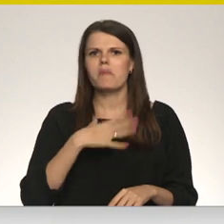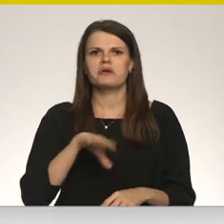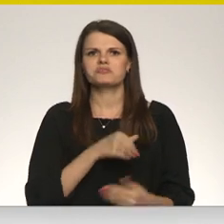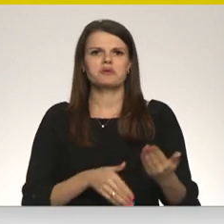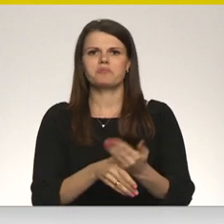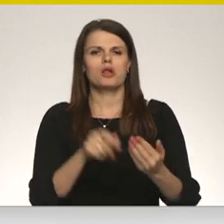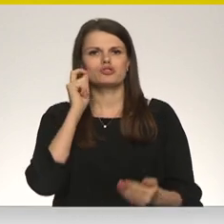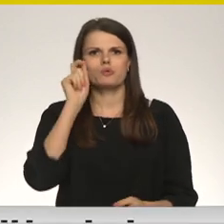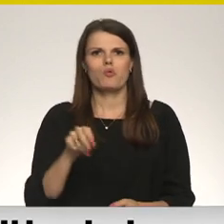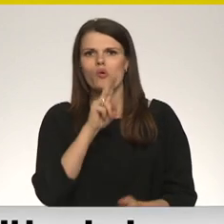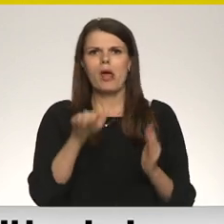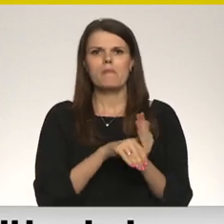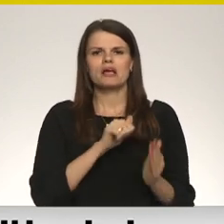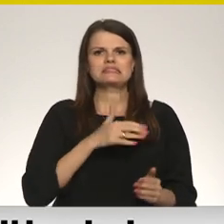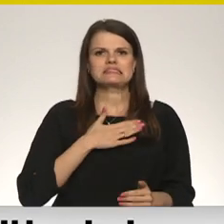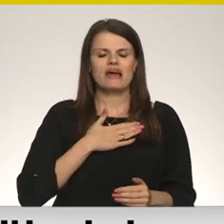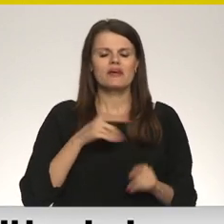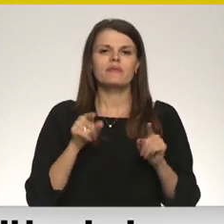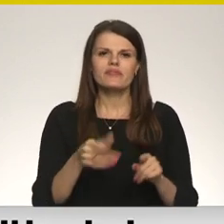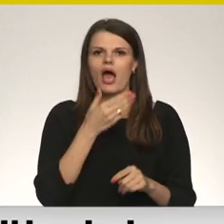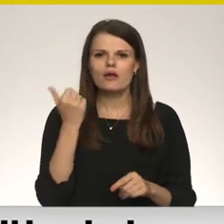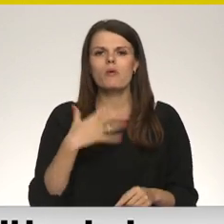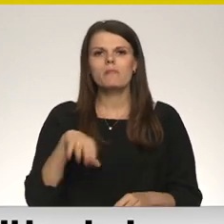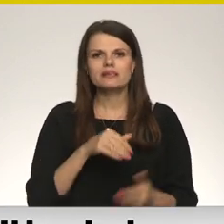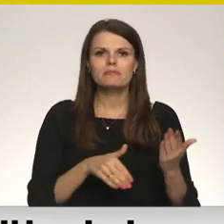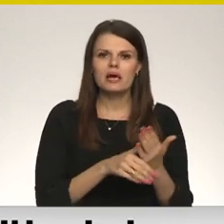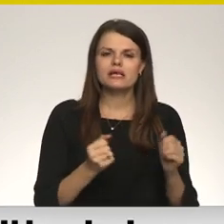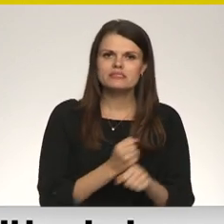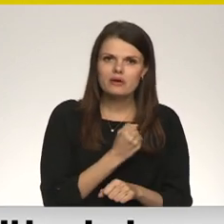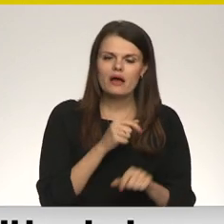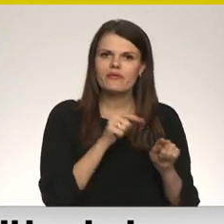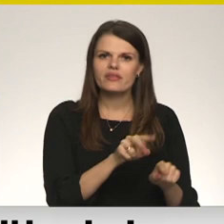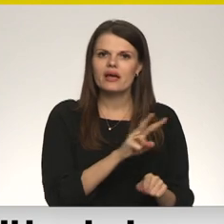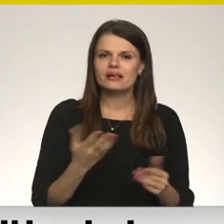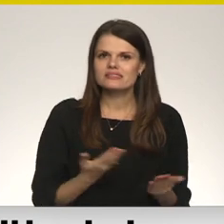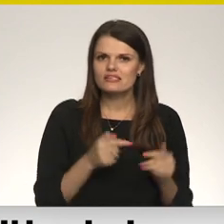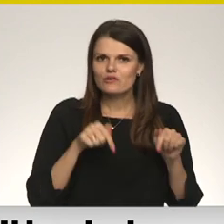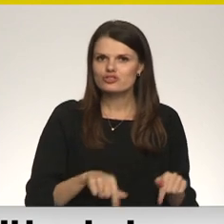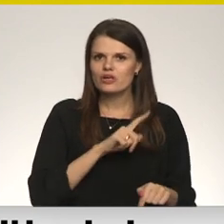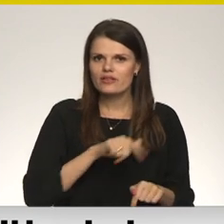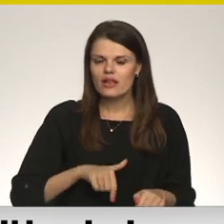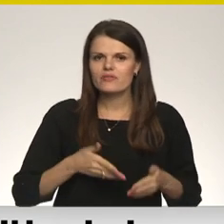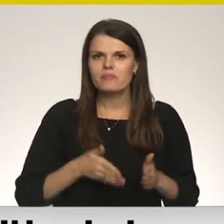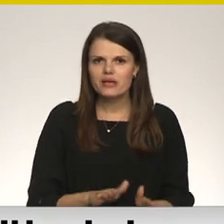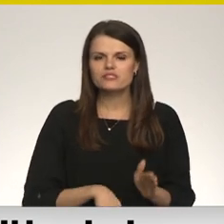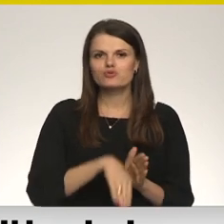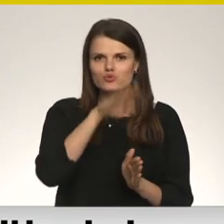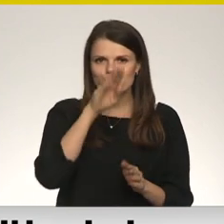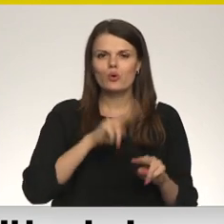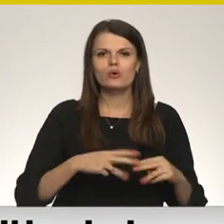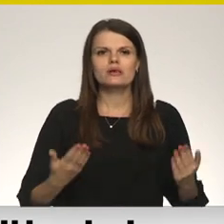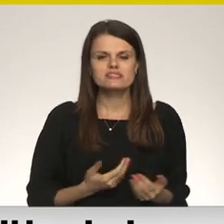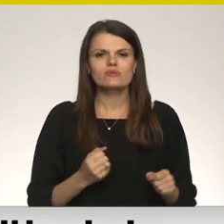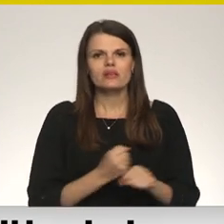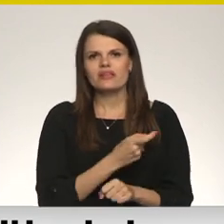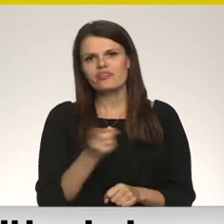palīdzam Ukraiņiem un nepalīdzam savējiem. Jo tā nav. Mēs palīdzam gan tiem, kas dzīvo šeit Latvijā, šeit piedzimuši un uzauguši un dzīvo,